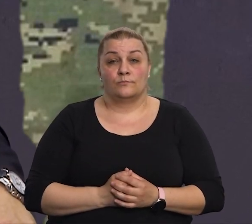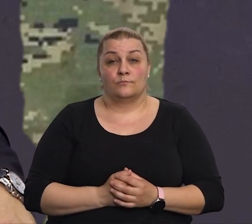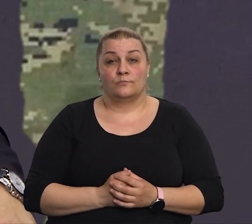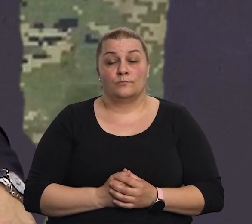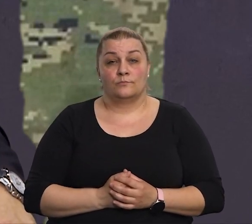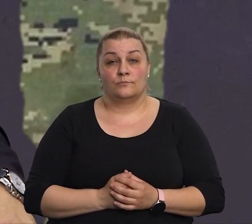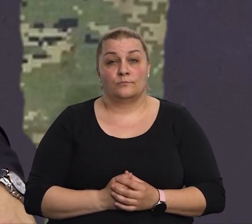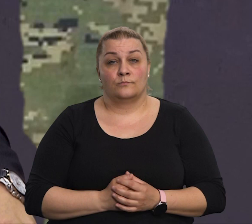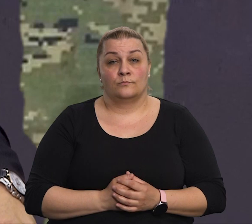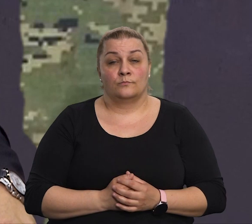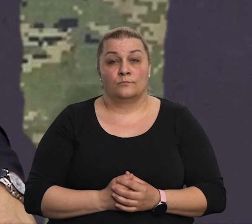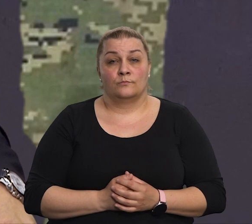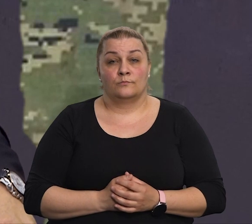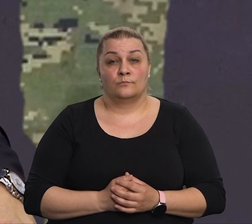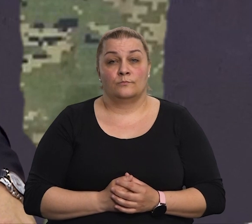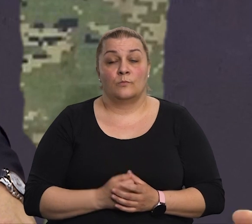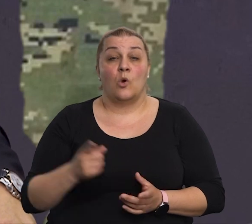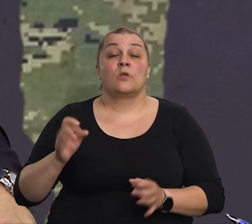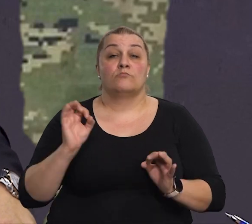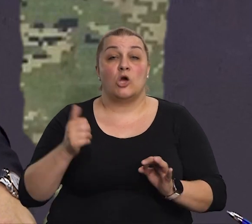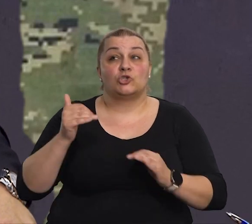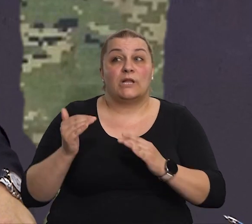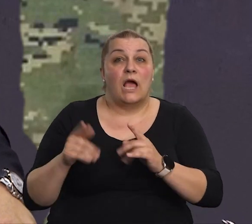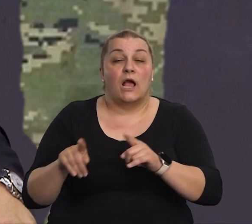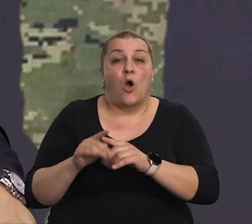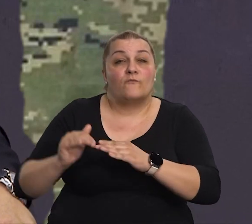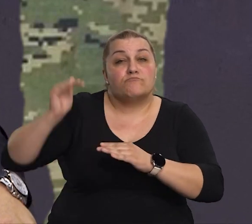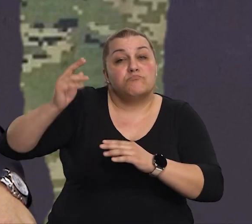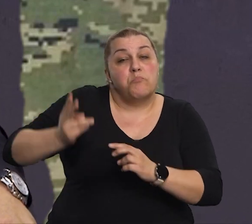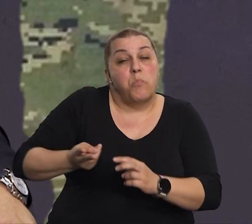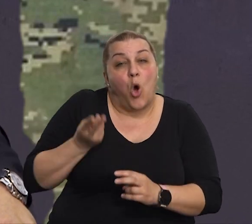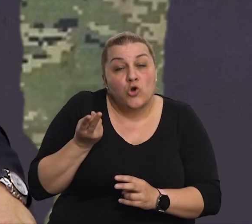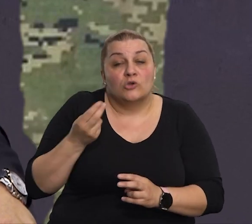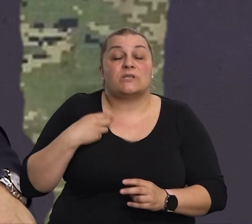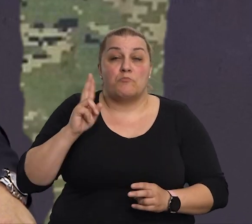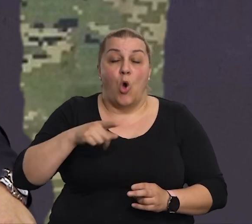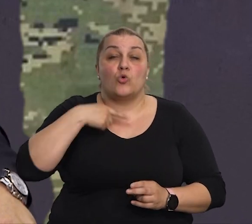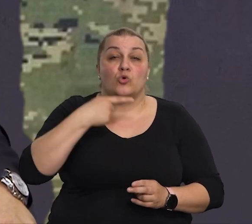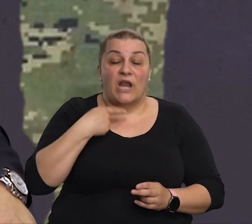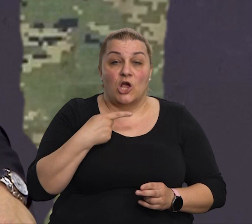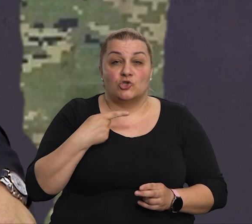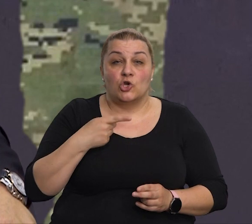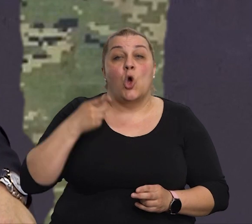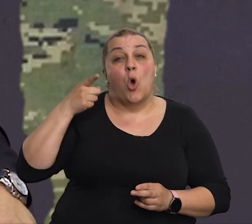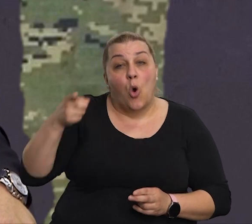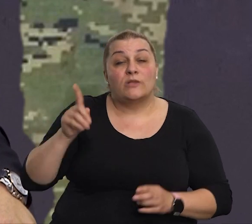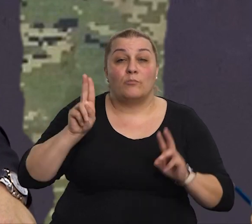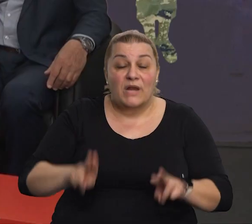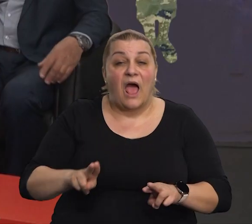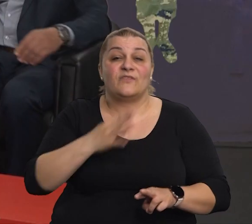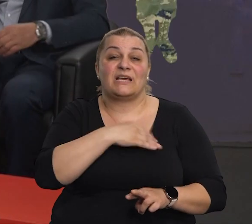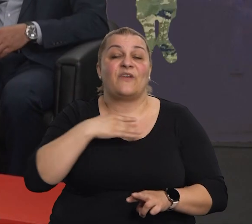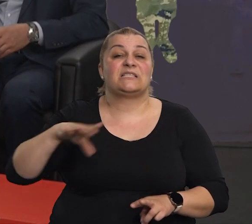veličina koja sa ponosom mogu slobodno kazati da je on je hrvatski izbornik.